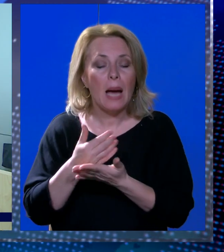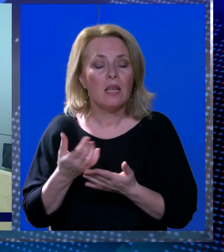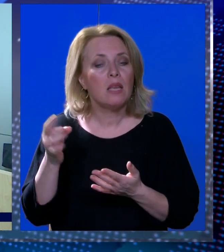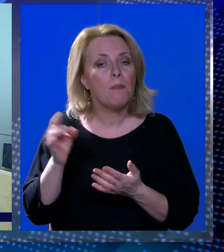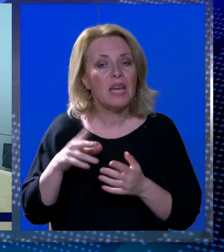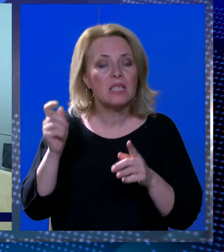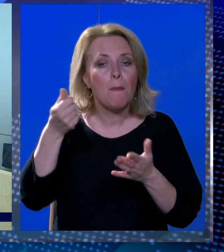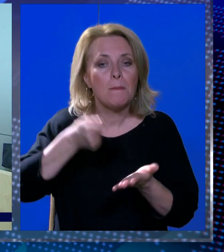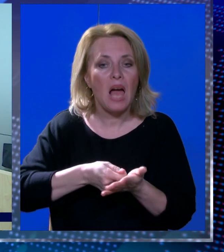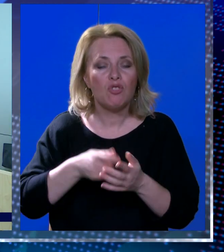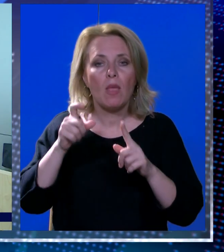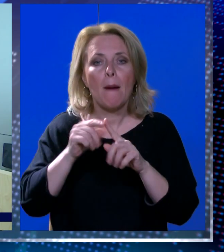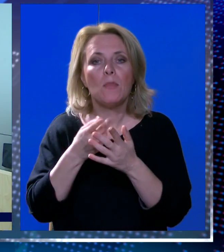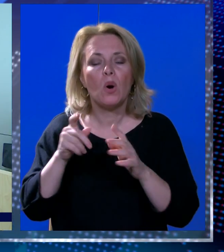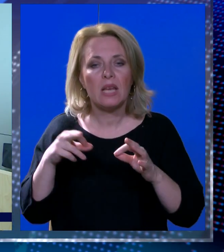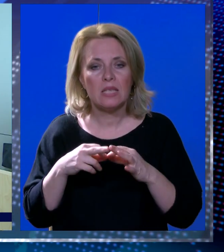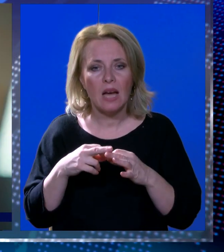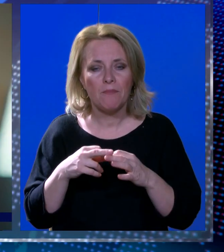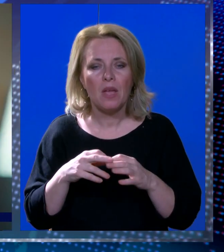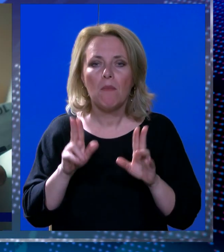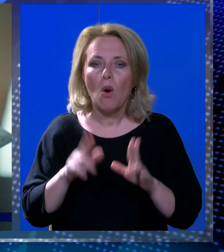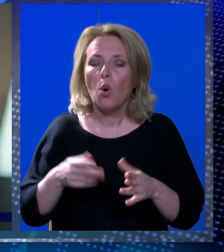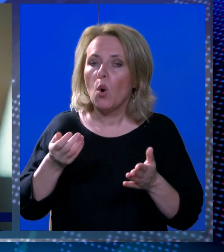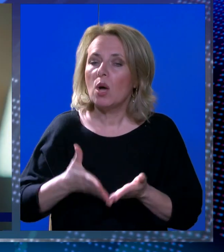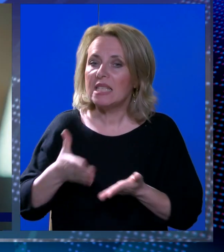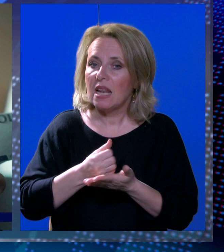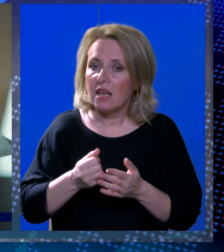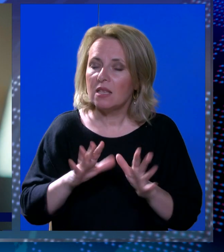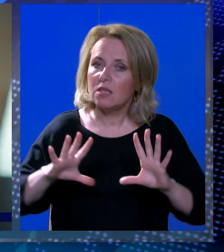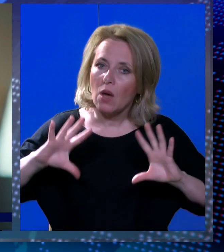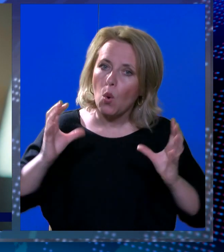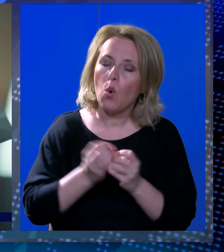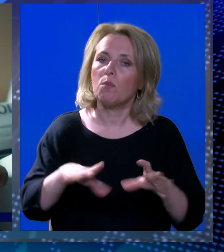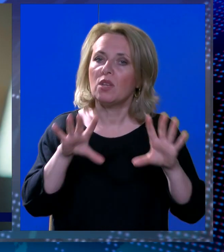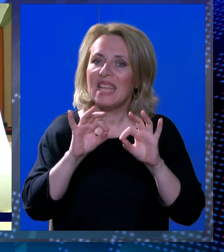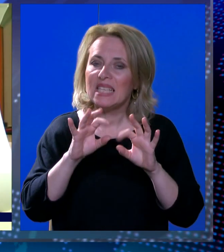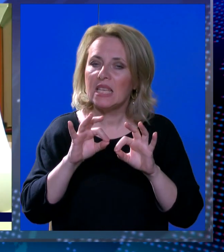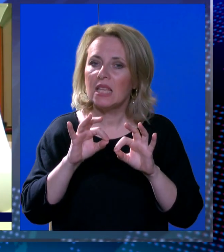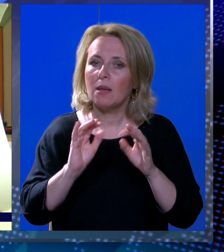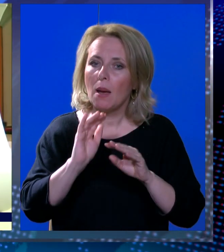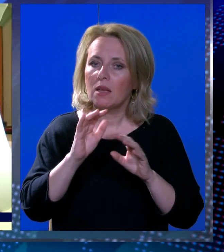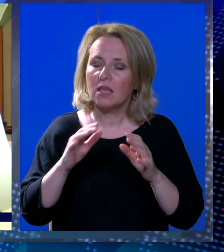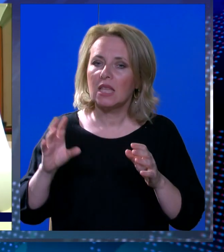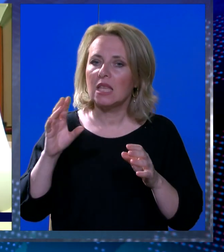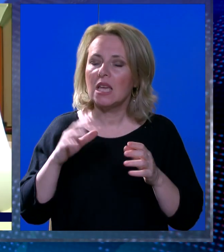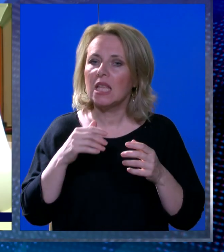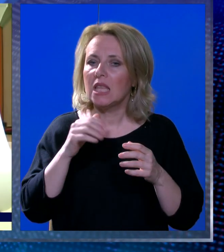poreza. Učenici i studenti neuporezivo mogu zaraditi ukupno 10.080 eura.